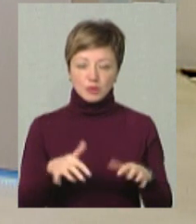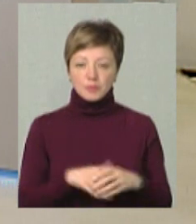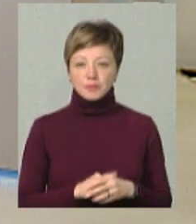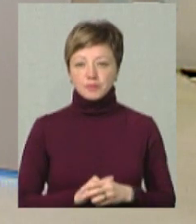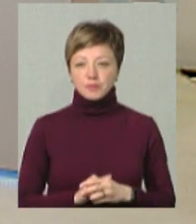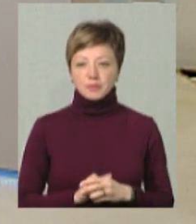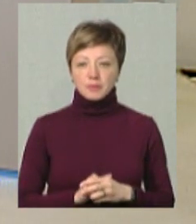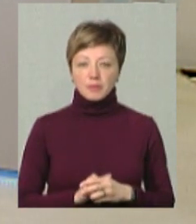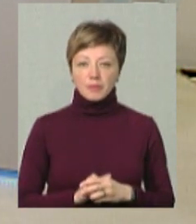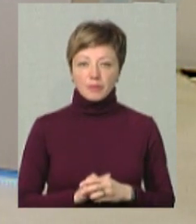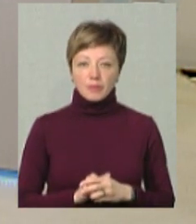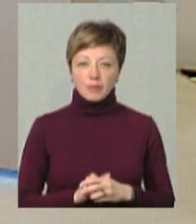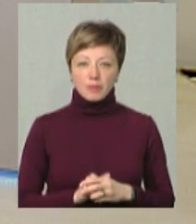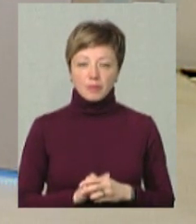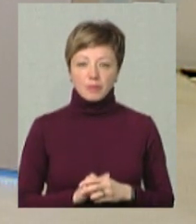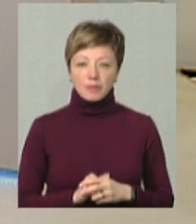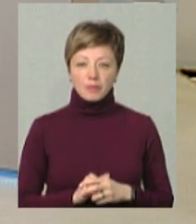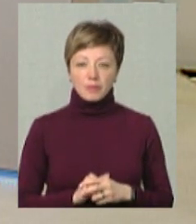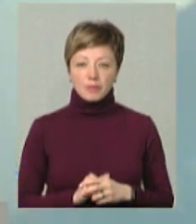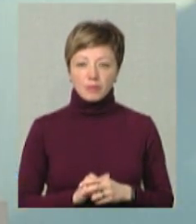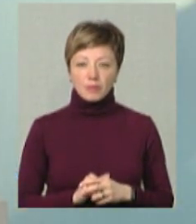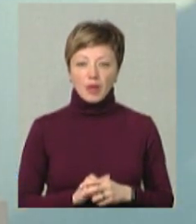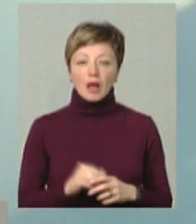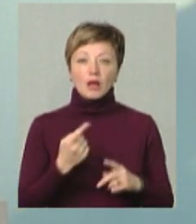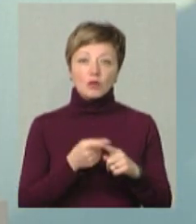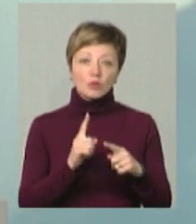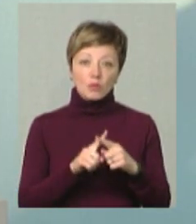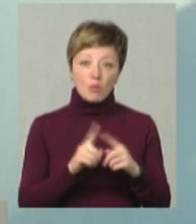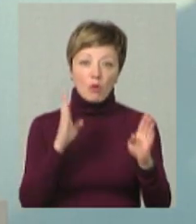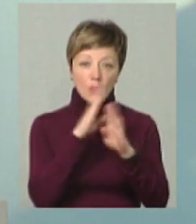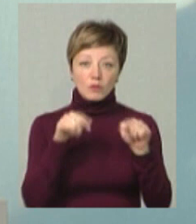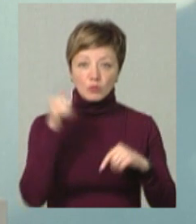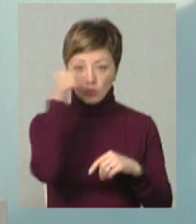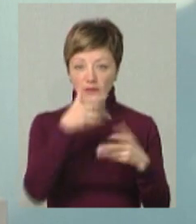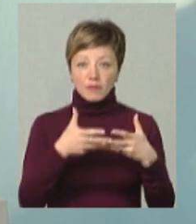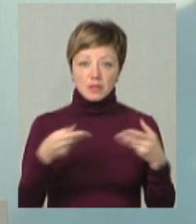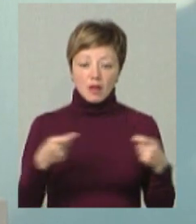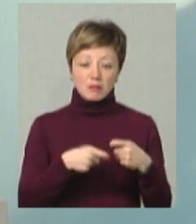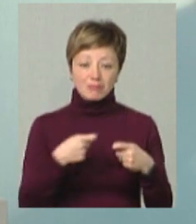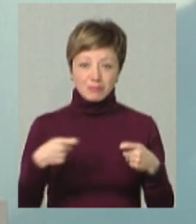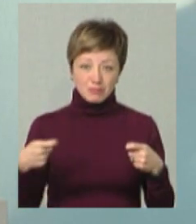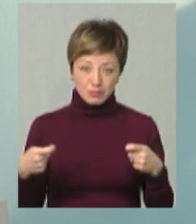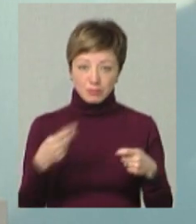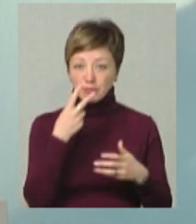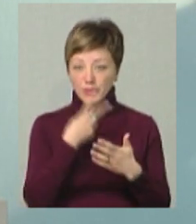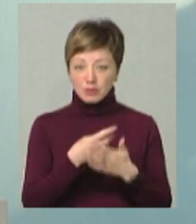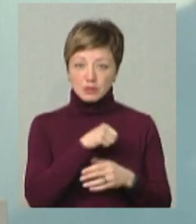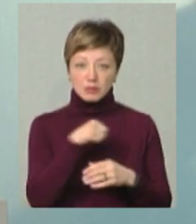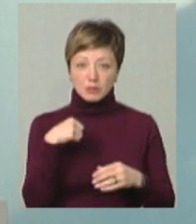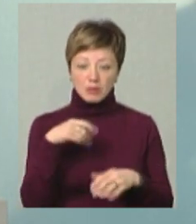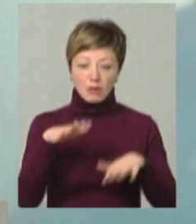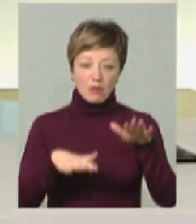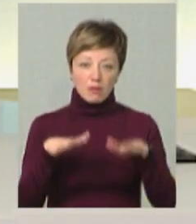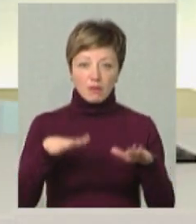ліквідацію аварійної ямковості на автомобільних дорогах. Тому погода, якби, цього року виснована трошки затяжна. Ми самі бачимо, що, якби, такі